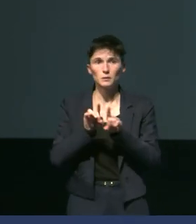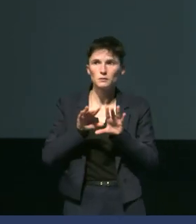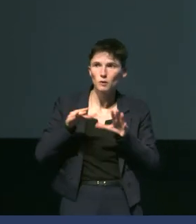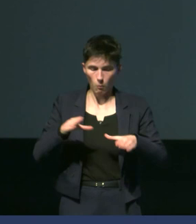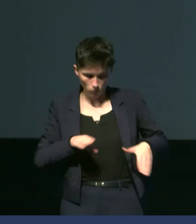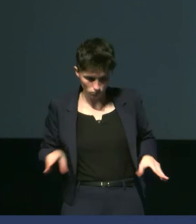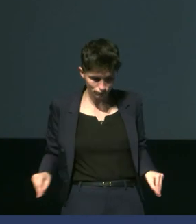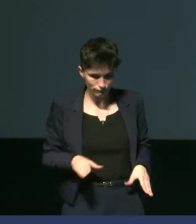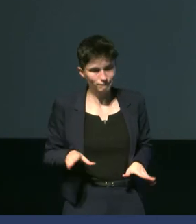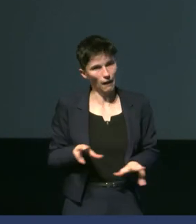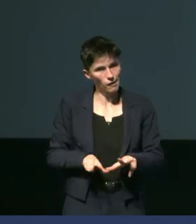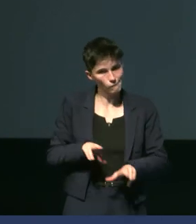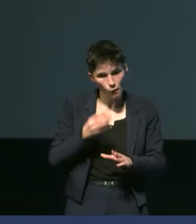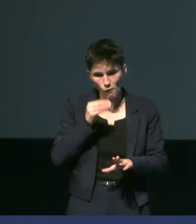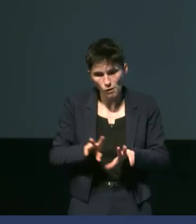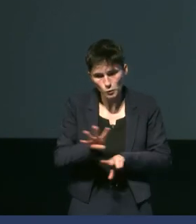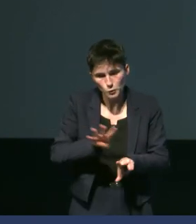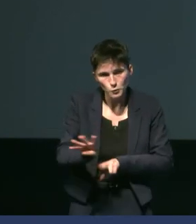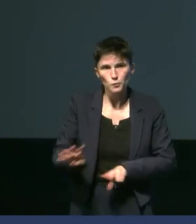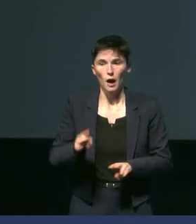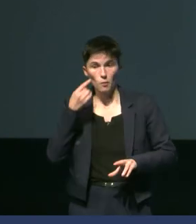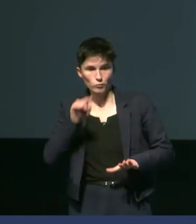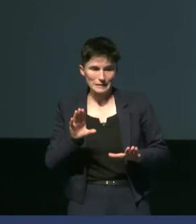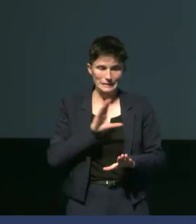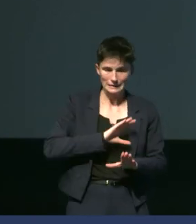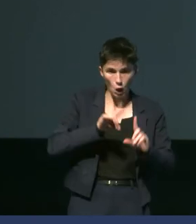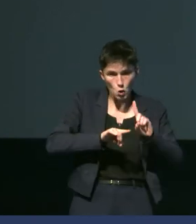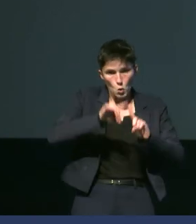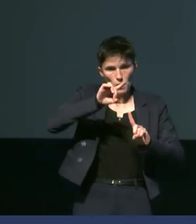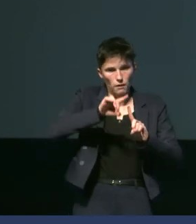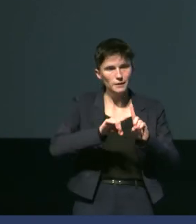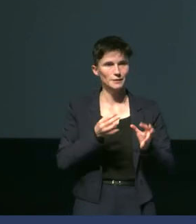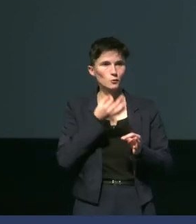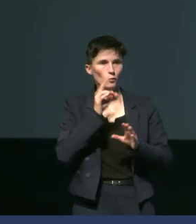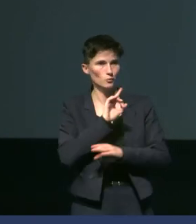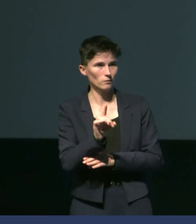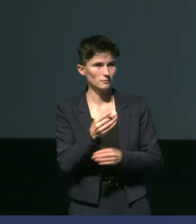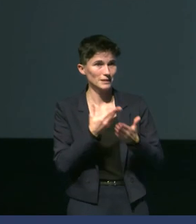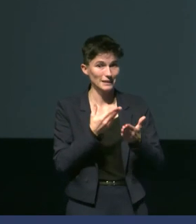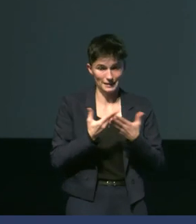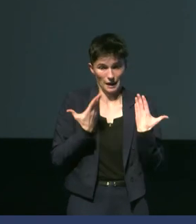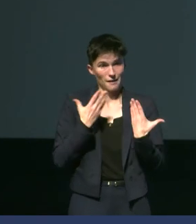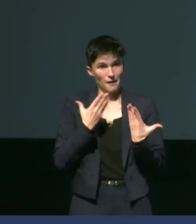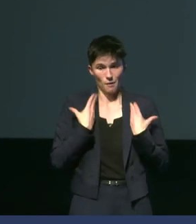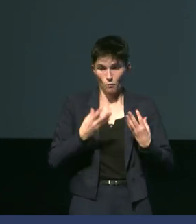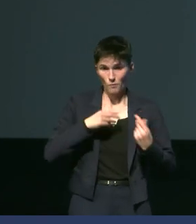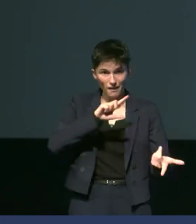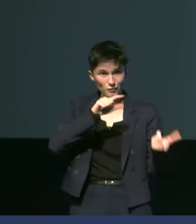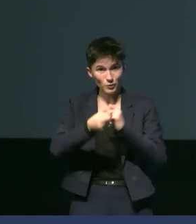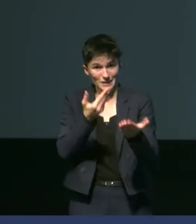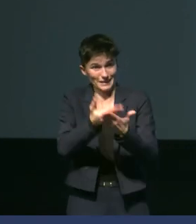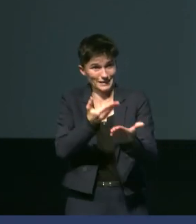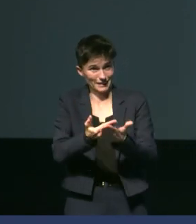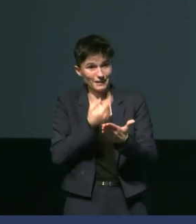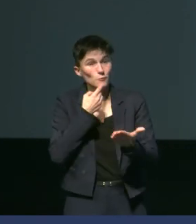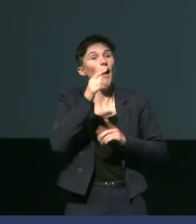thermiques pour dissiper ce surplus de chaleur. Et ça, c'est déjà le phénomène de la mue tout seul. Ça, c'est sans variation de température.